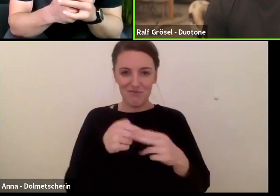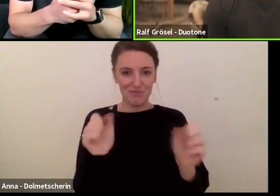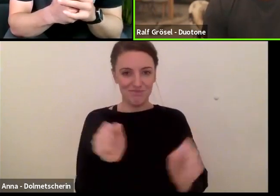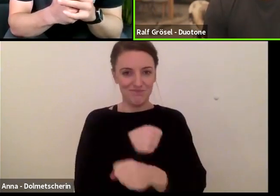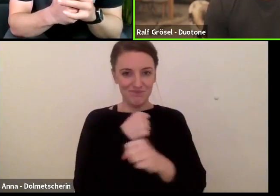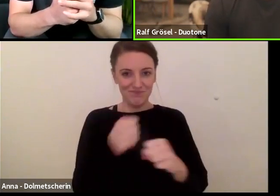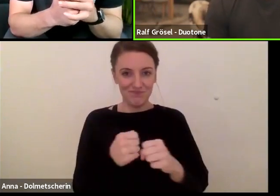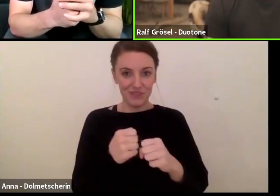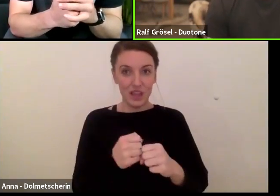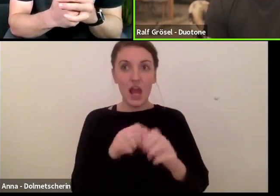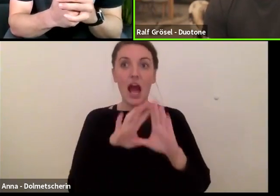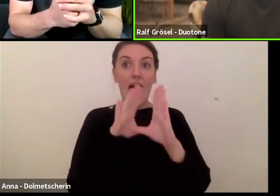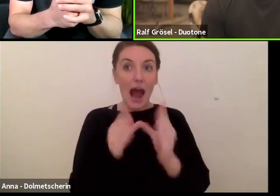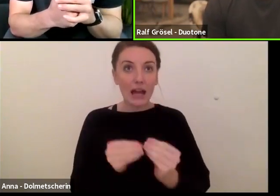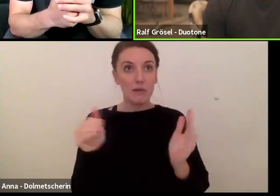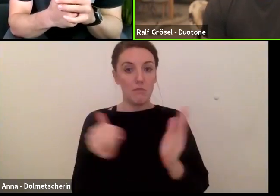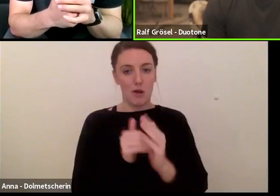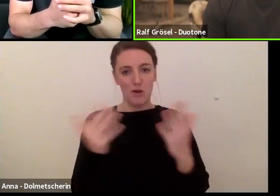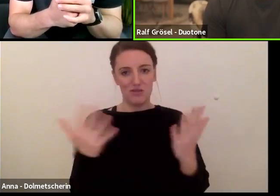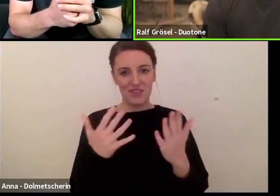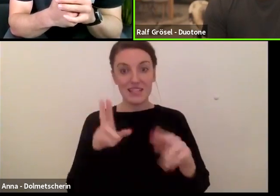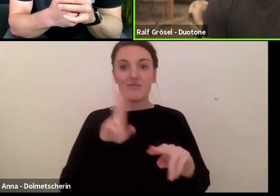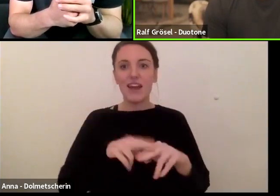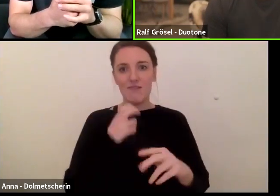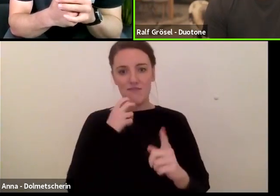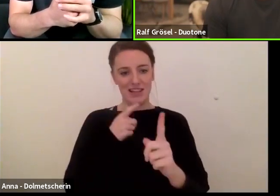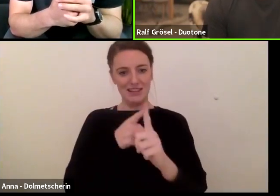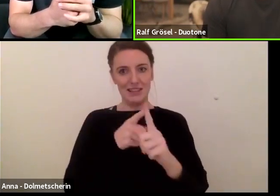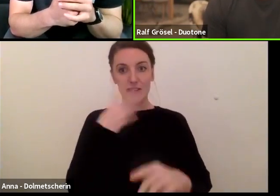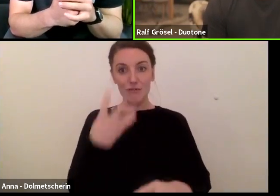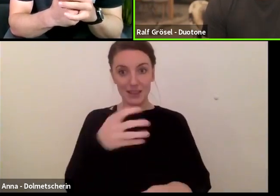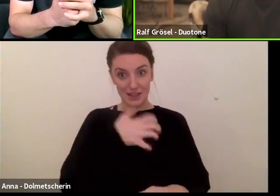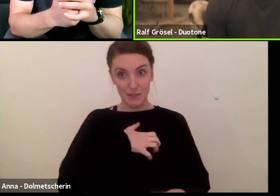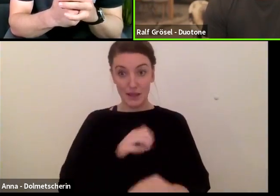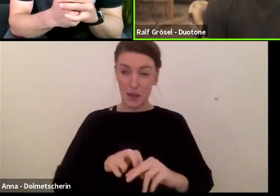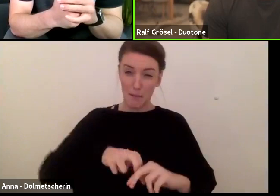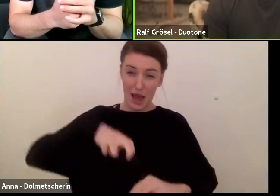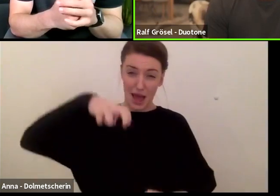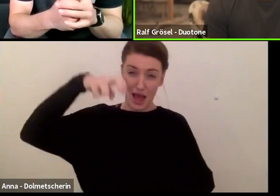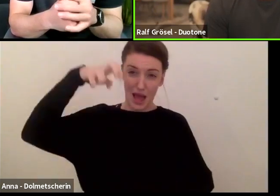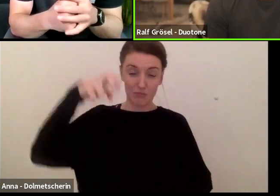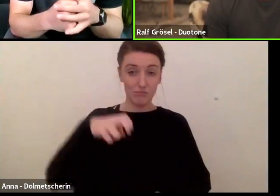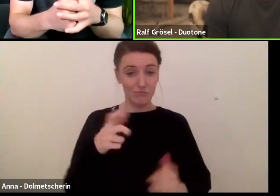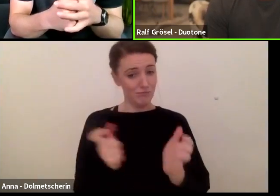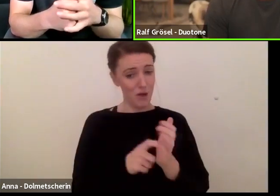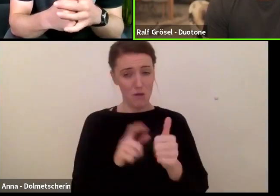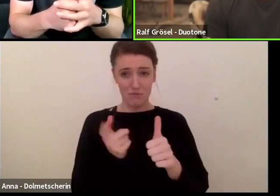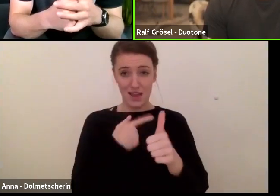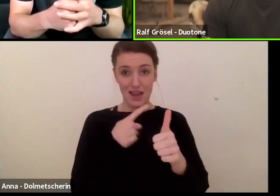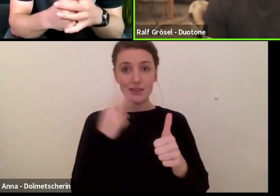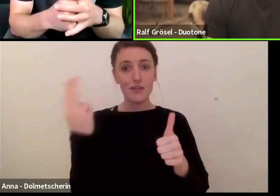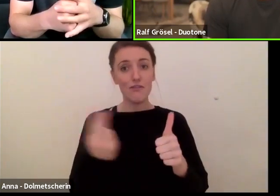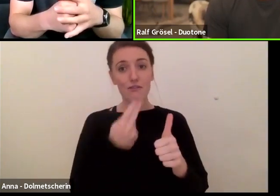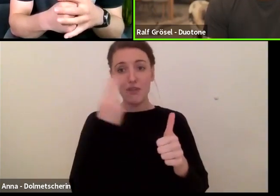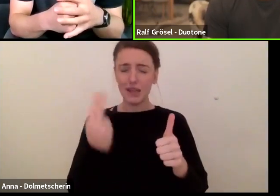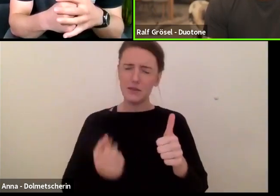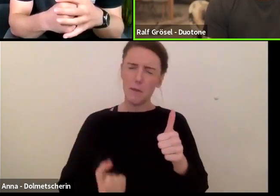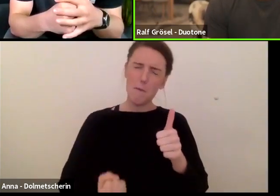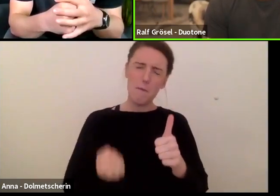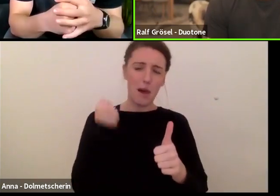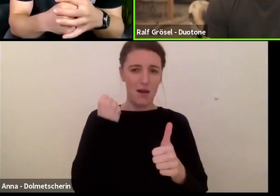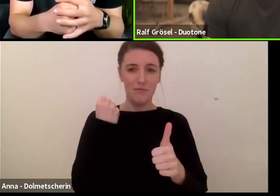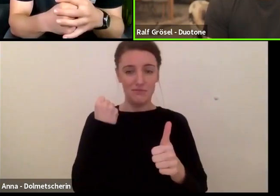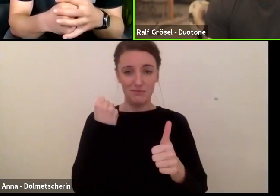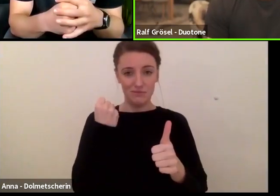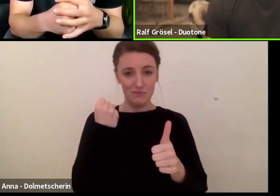40 Meter hochzukommen, unglaublich viel Wind, ich sage mal so 50 Knoten aufwärts. Du brauchst einen Kicker, aus